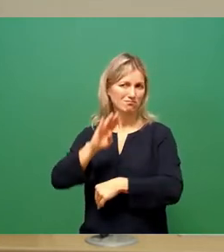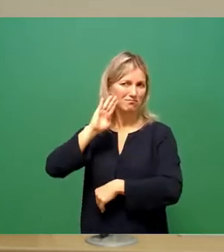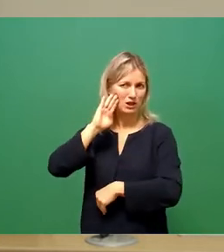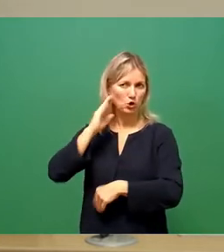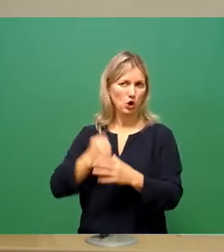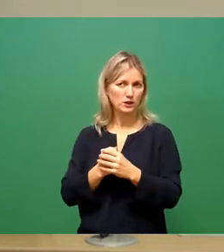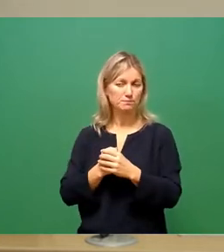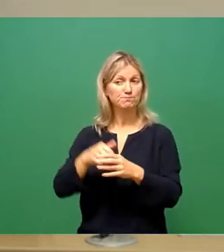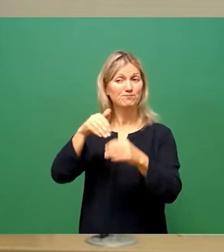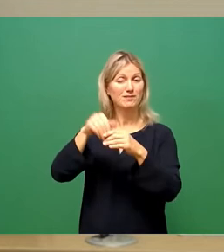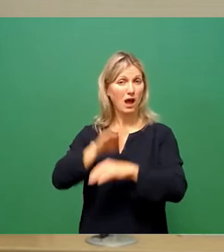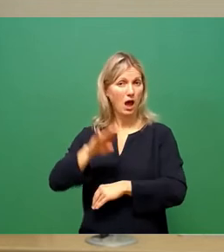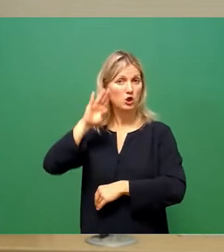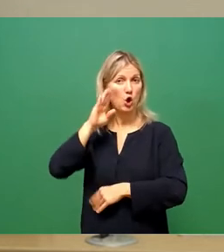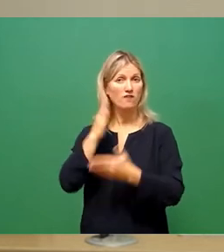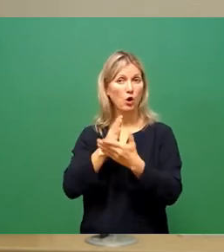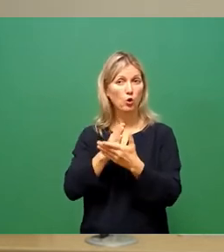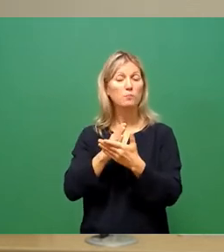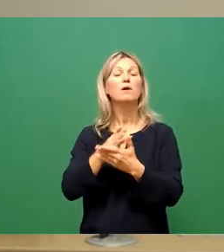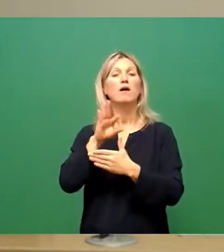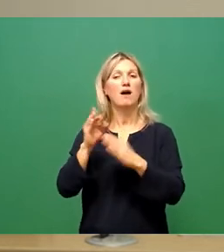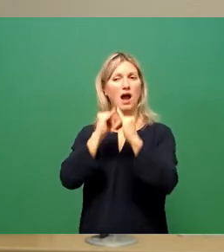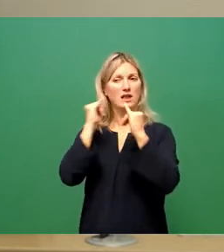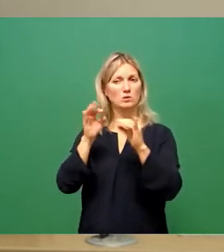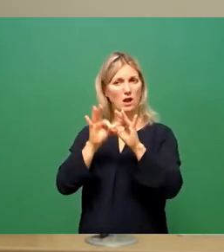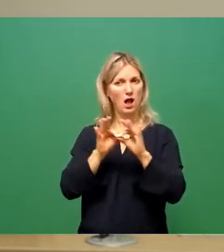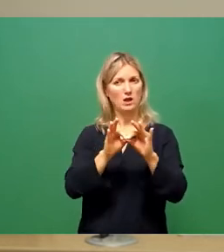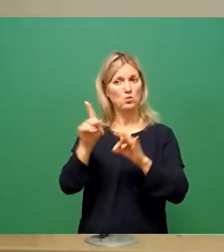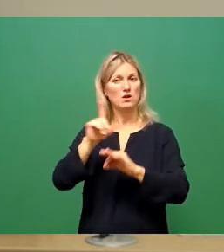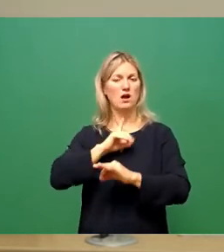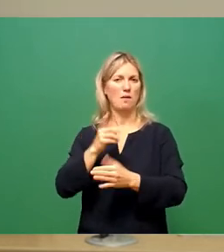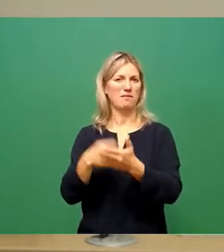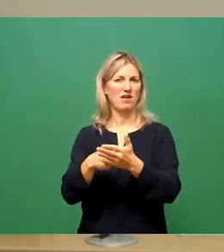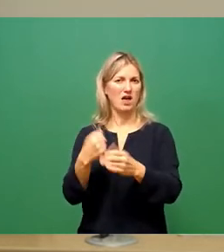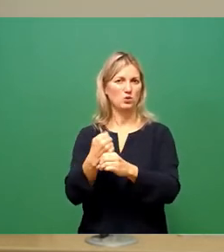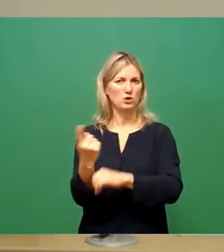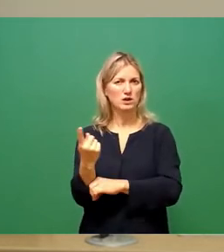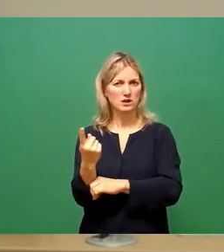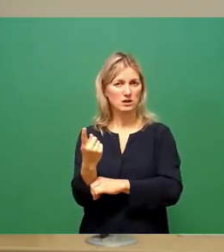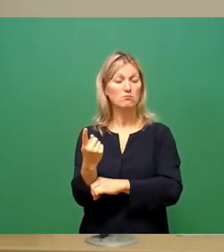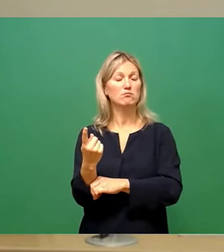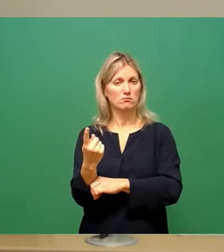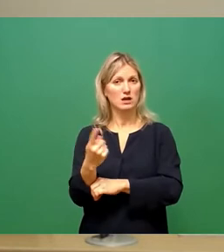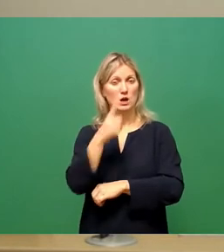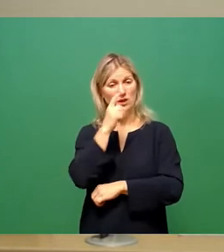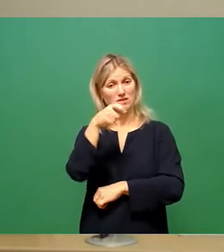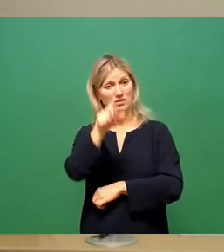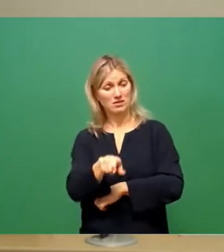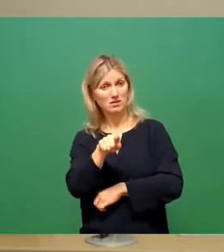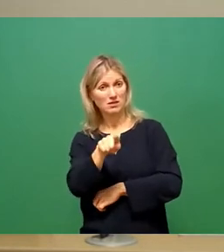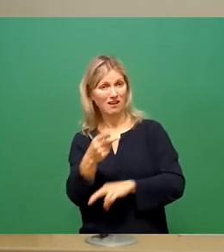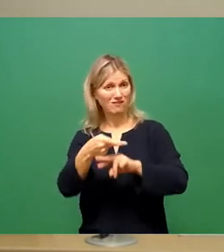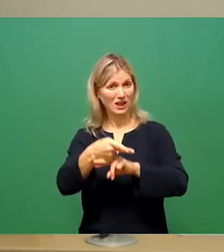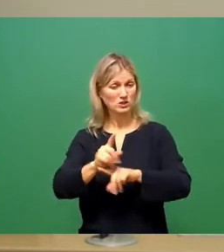war eine Bewertung durch die Einrichtungsleitung, ob eben bei Aussprache eines Tätigkeit- oder Vertretungsverbots für